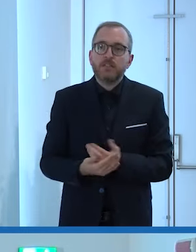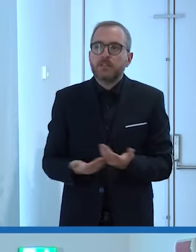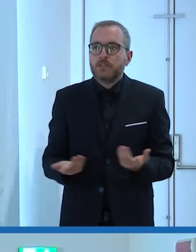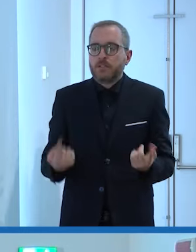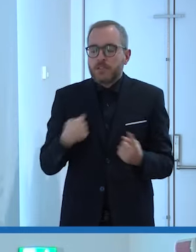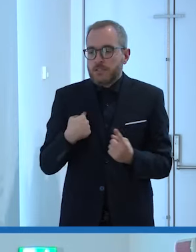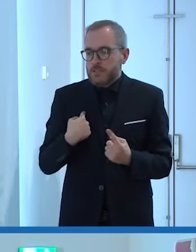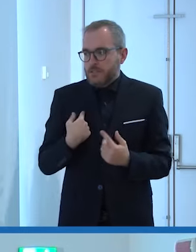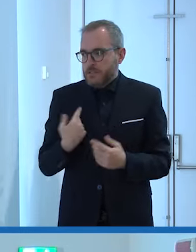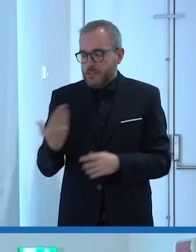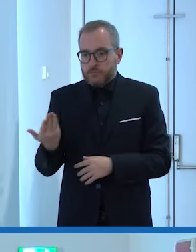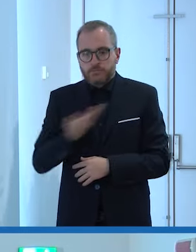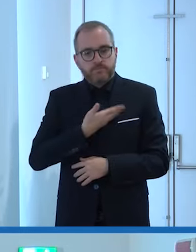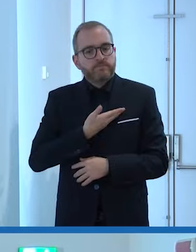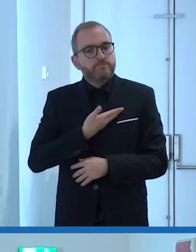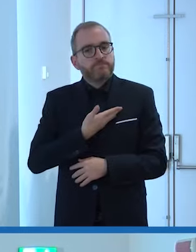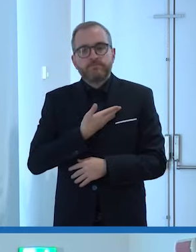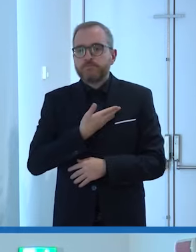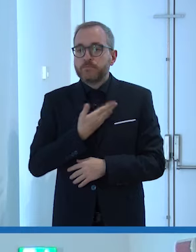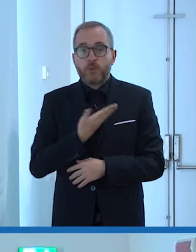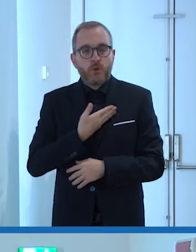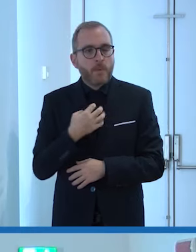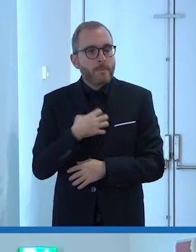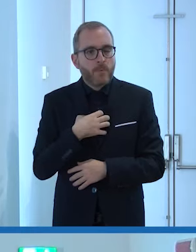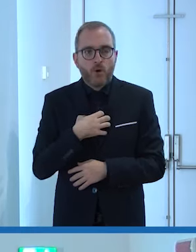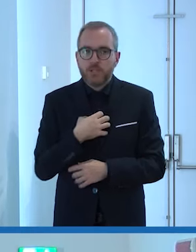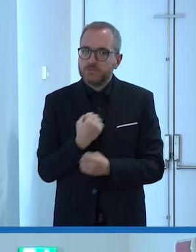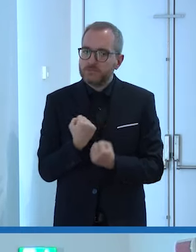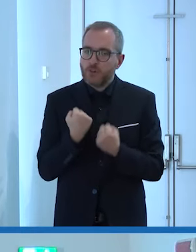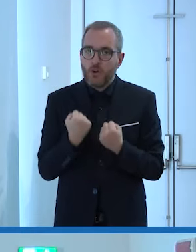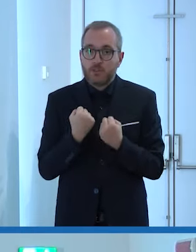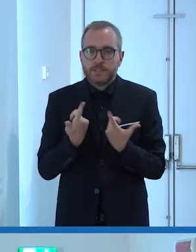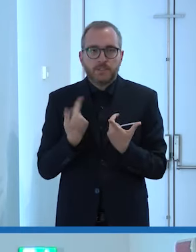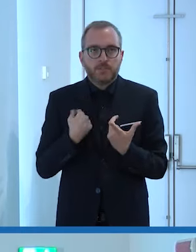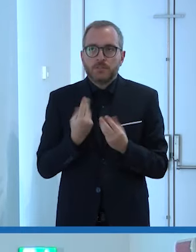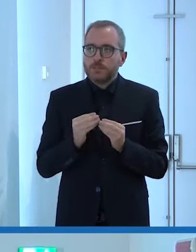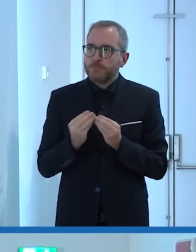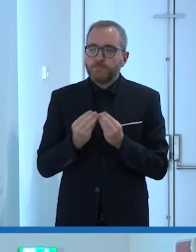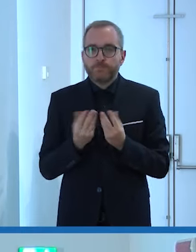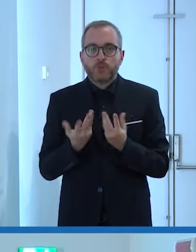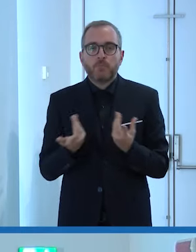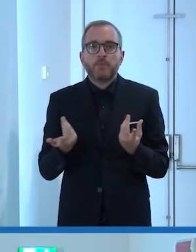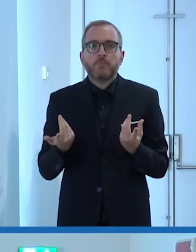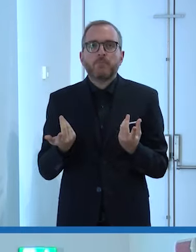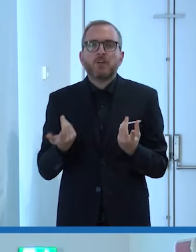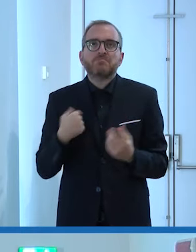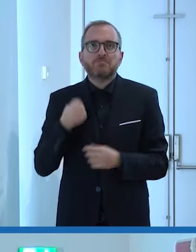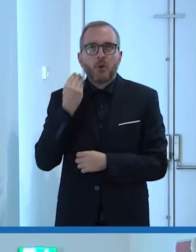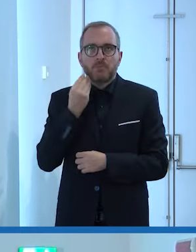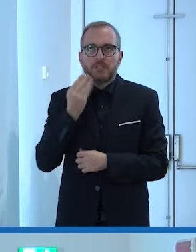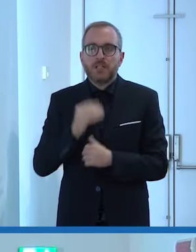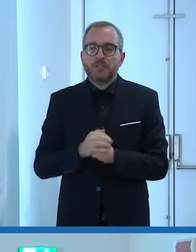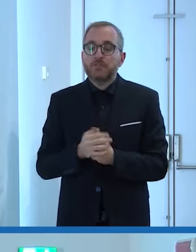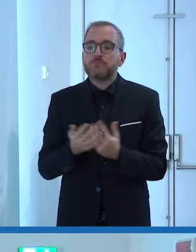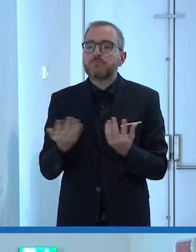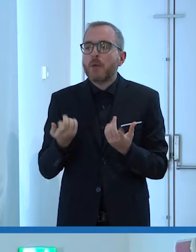stato uno schiaffo abbastanza morale abbastanza duro da digerire però a certo punto ho detto caspita